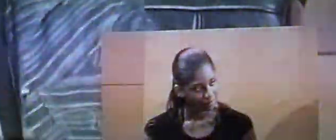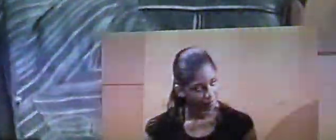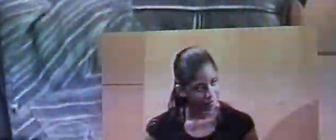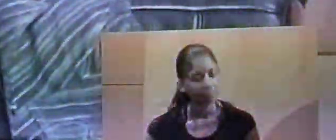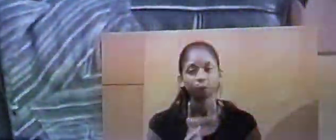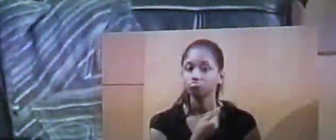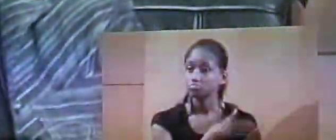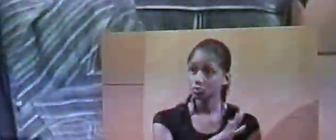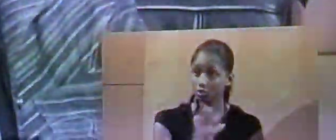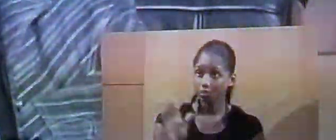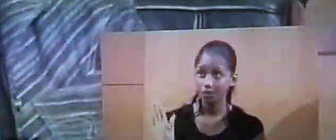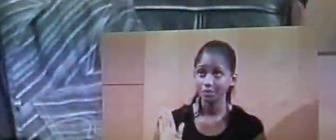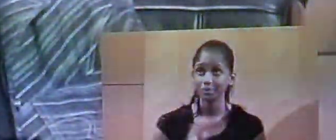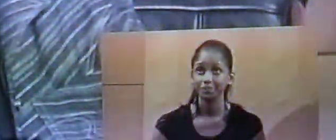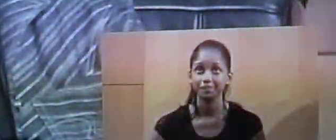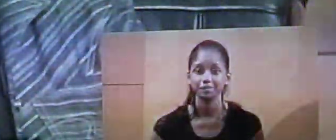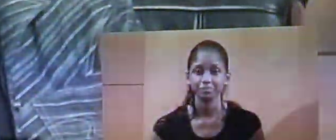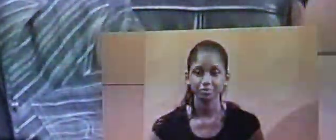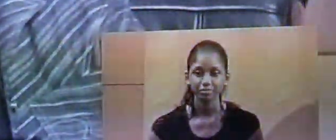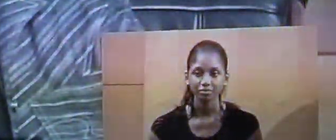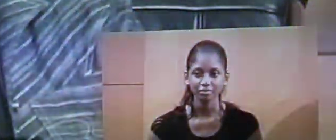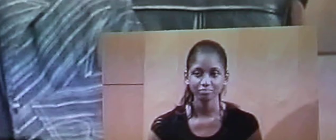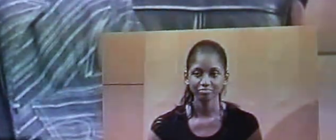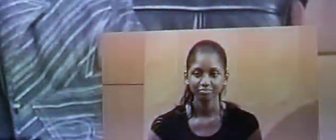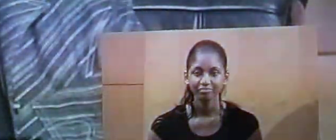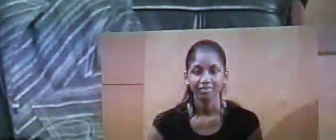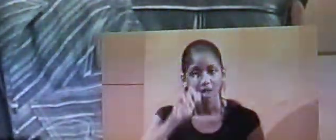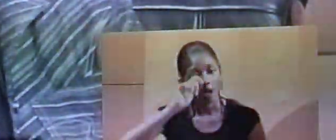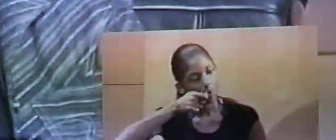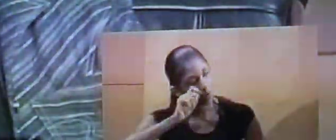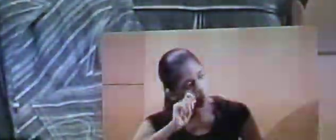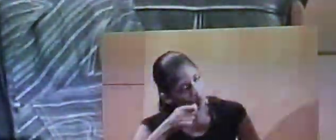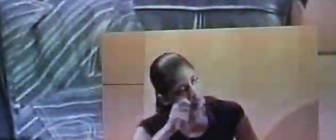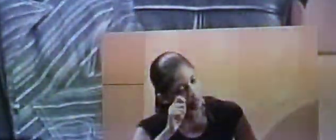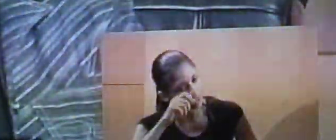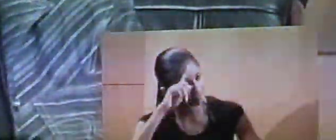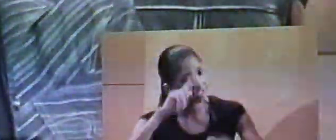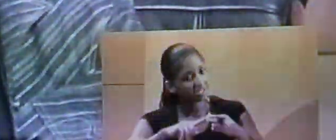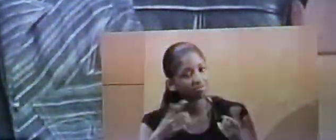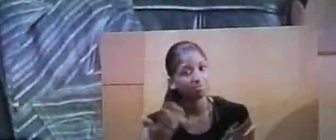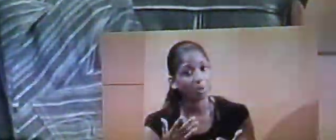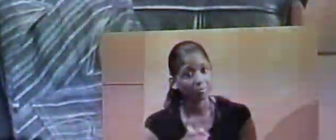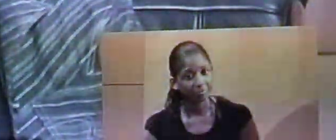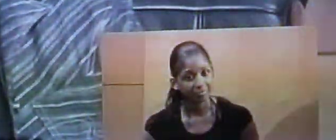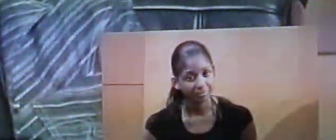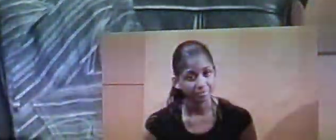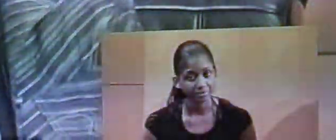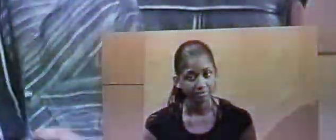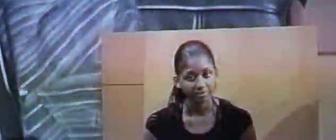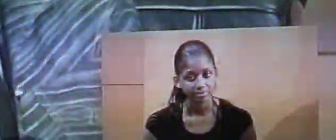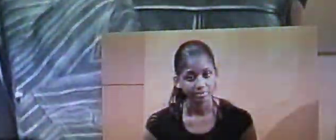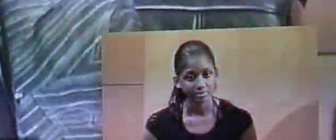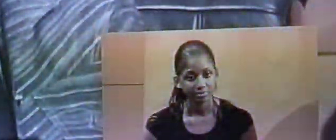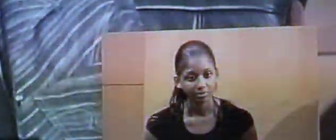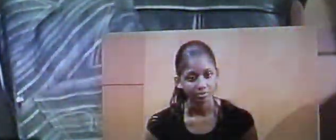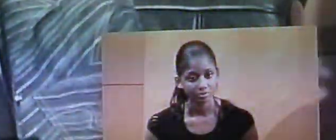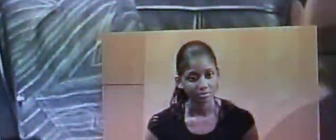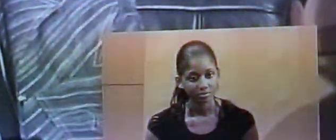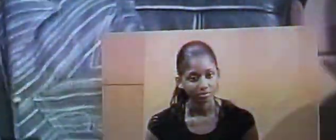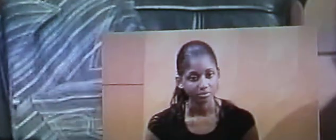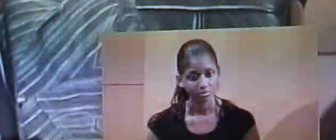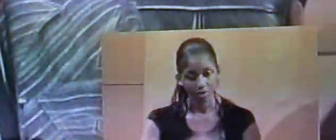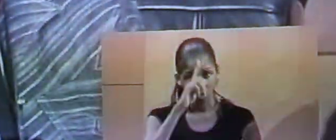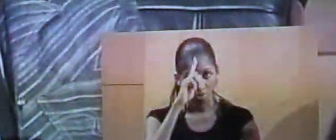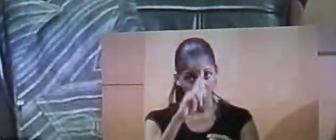tout le monde, cette audite, il a quel but? Il a, il a pour but,